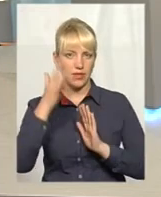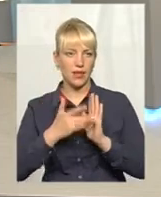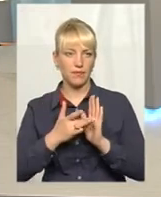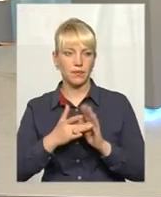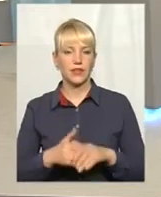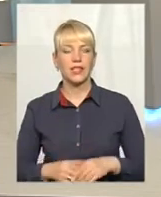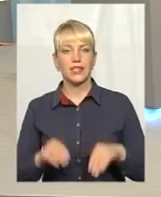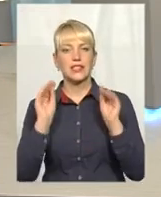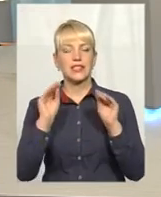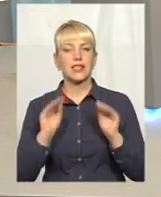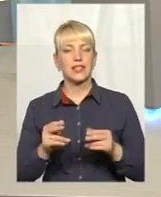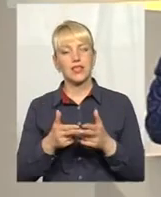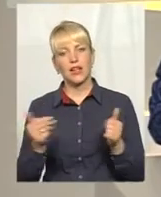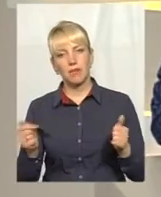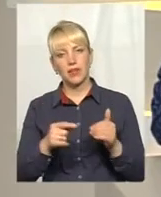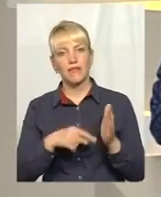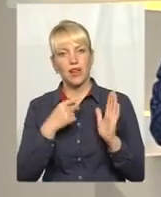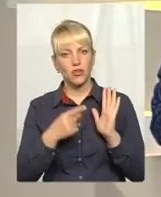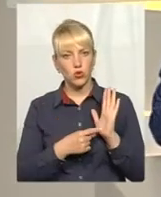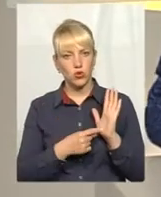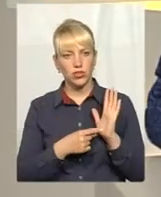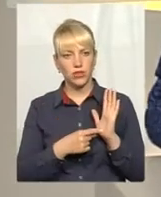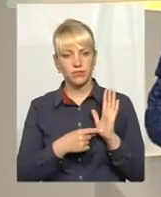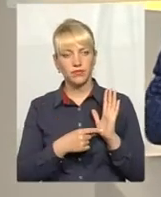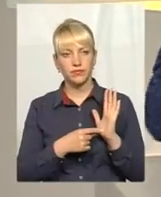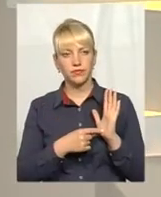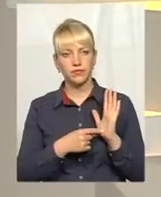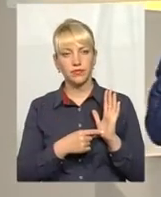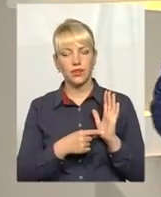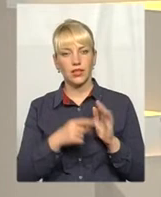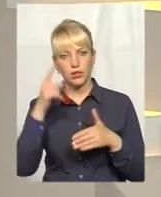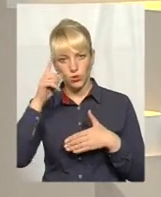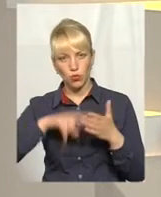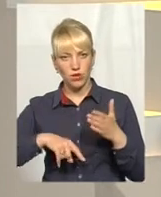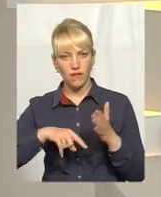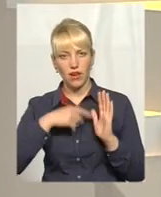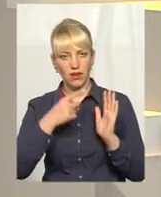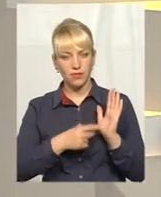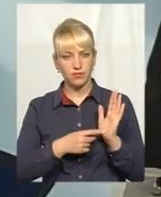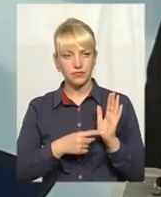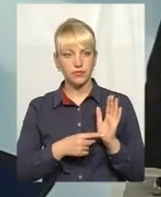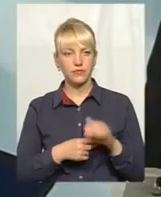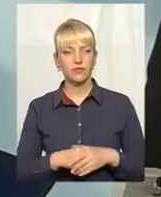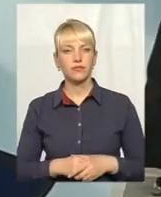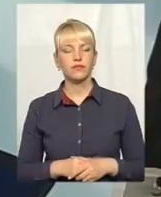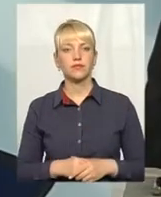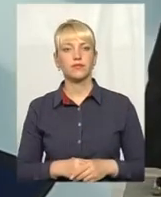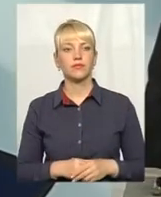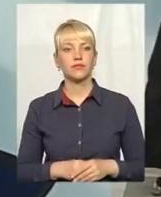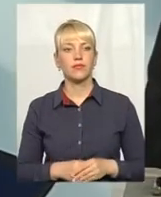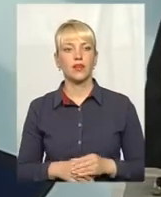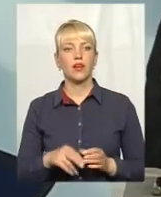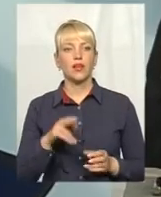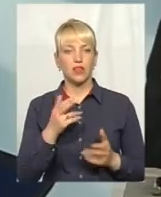Статистика підтверджує, скажімо, сподівання по ДТП? Так,